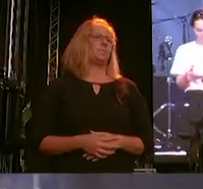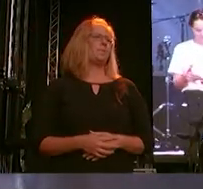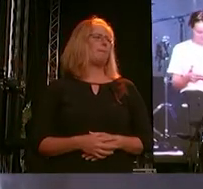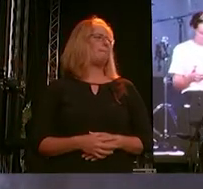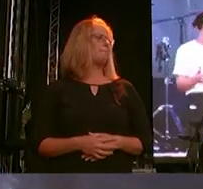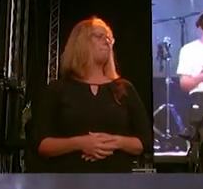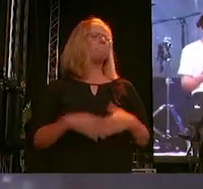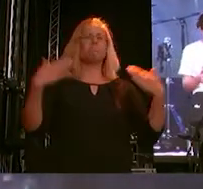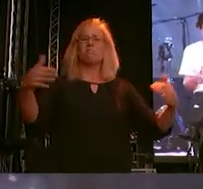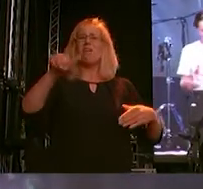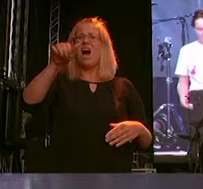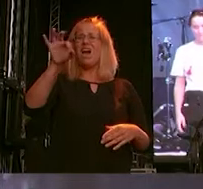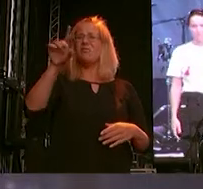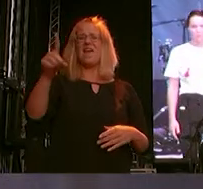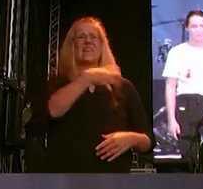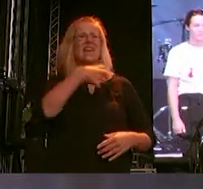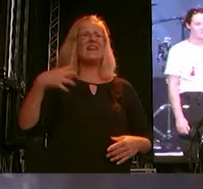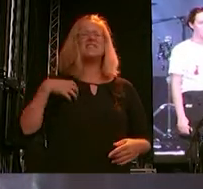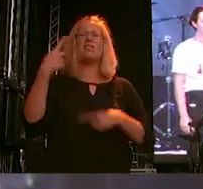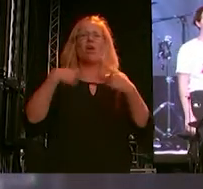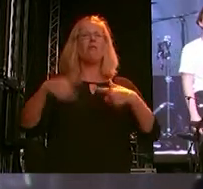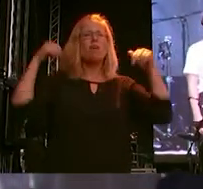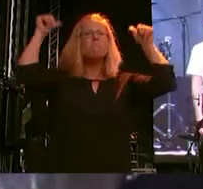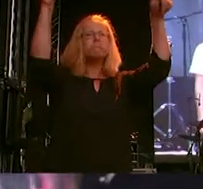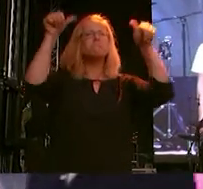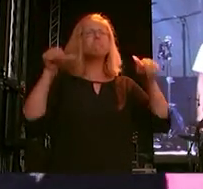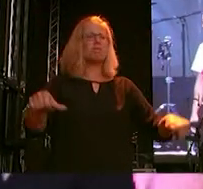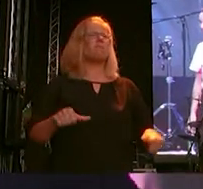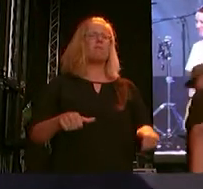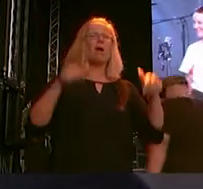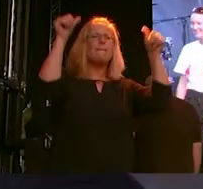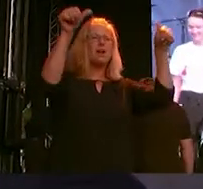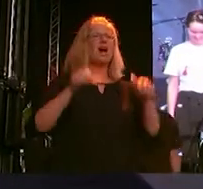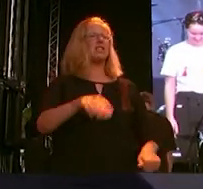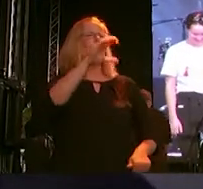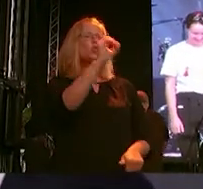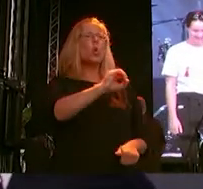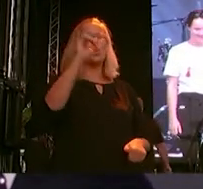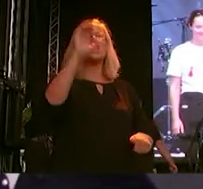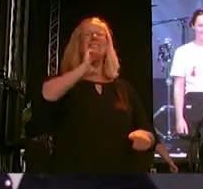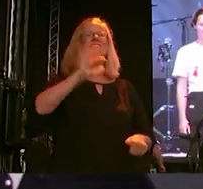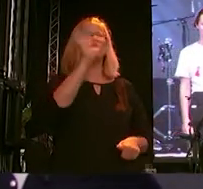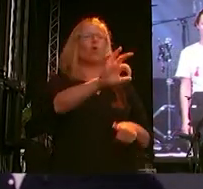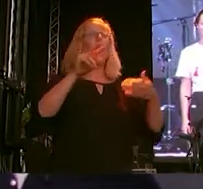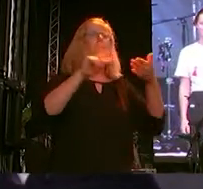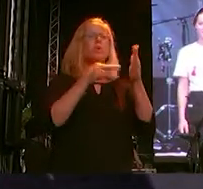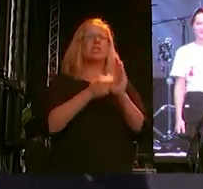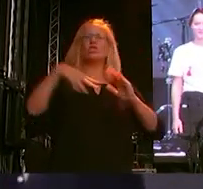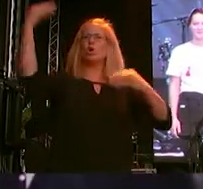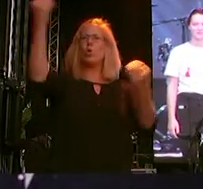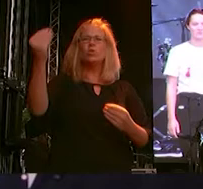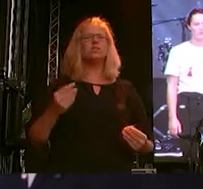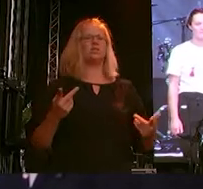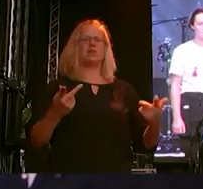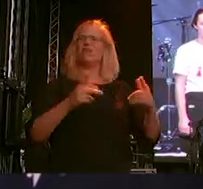Und da kann die AfD Dresden auch so oft irgendwelche Plakate stellen für 0 Cent für politische Kunst oder wie sie alle heißen. Wir werden